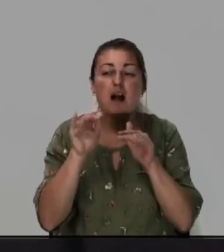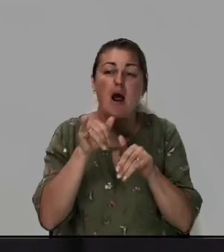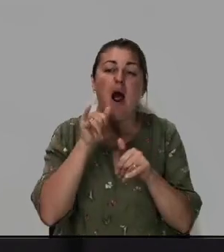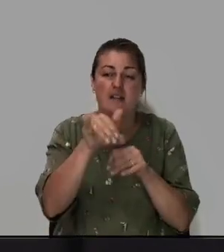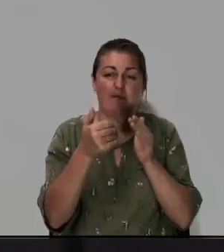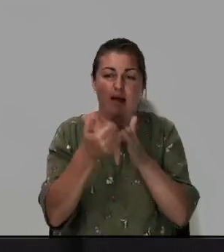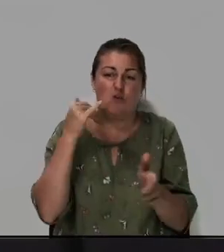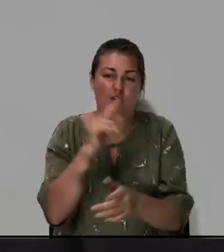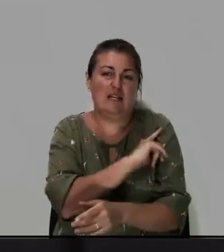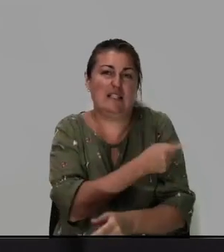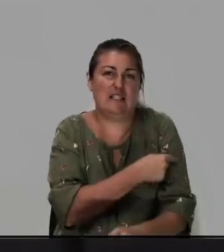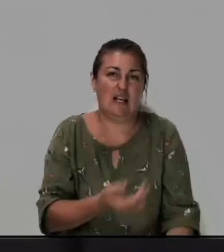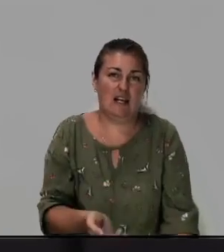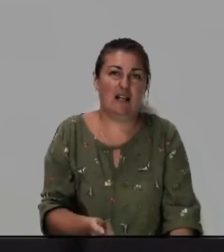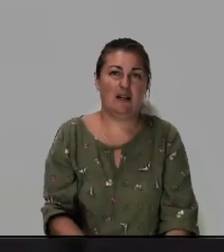исходит сила.